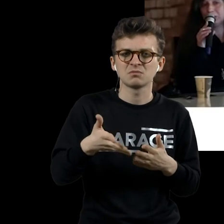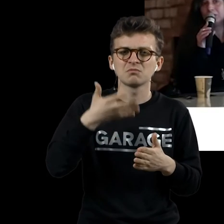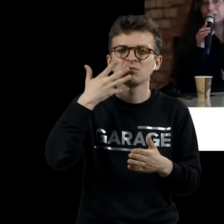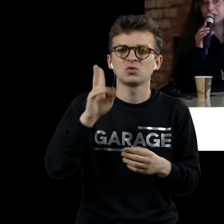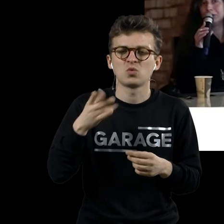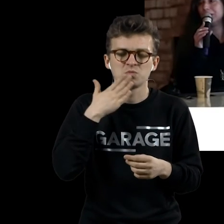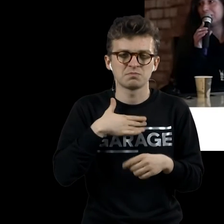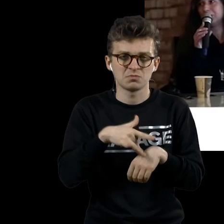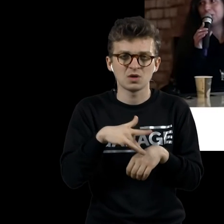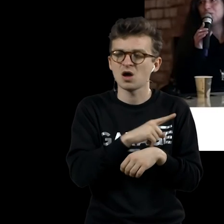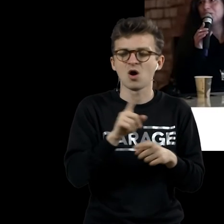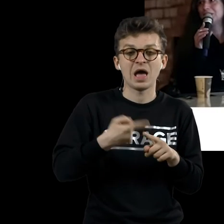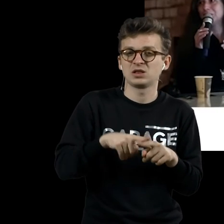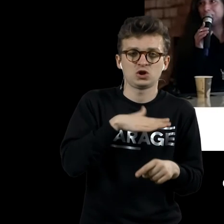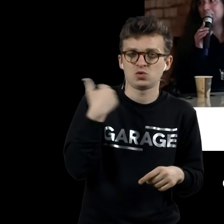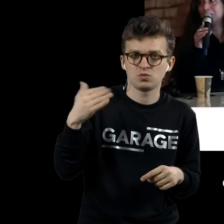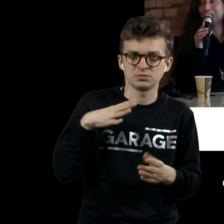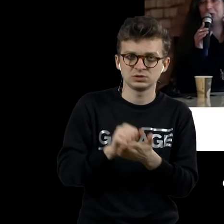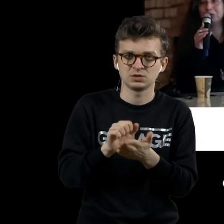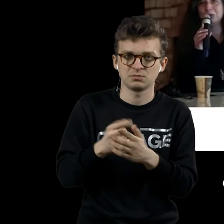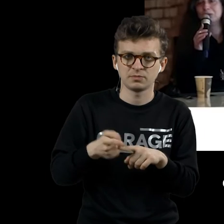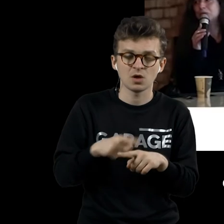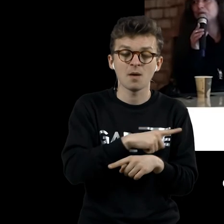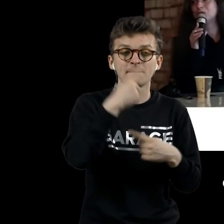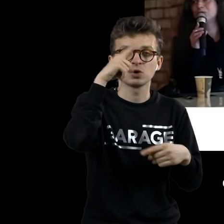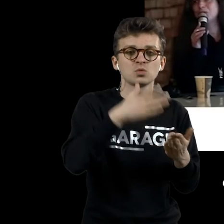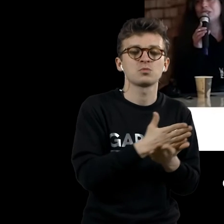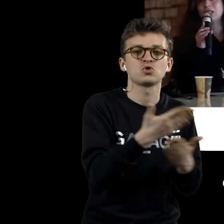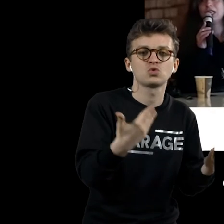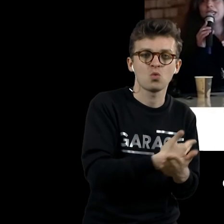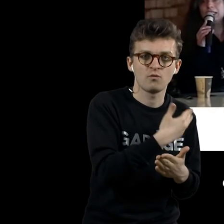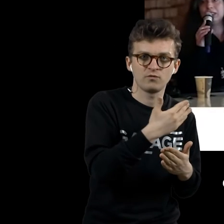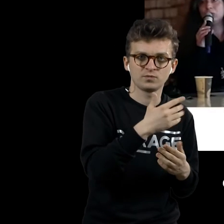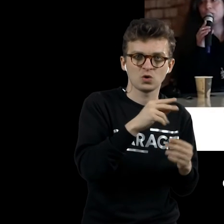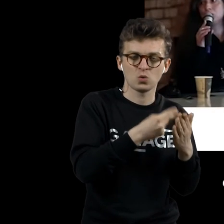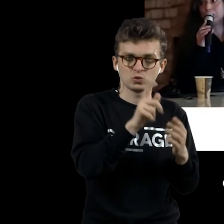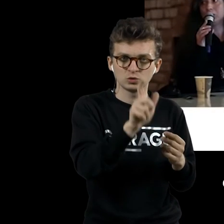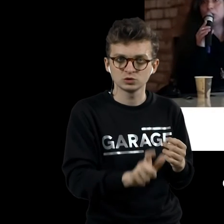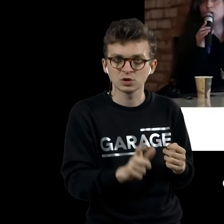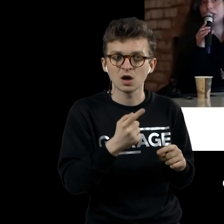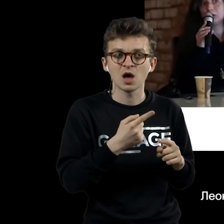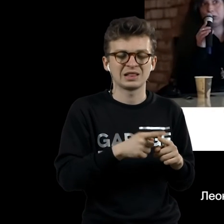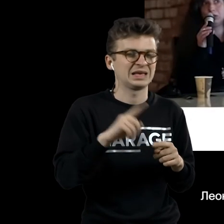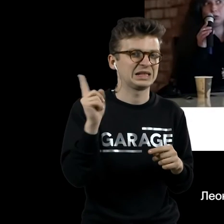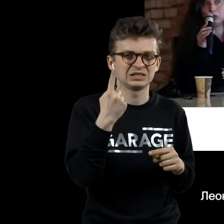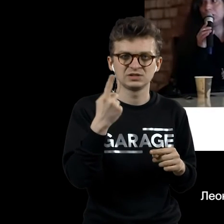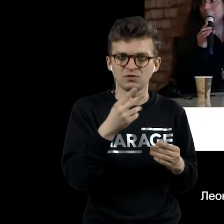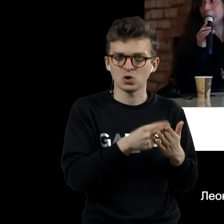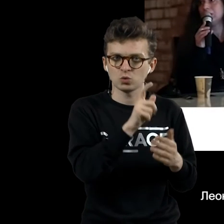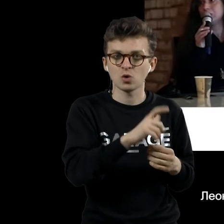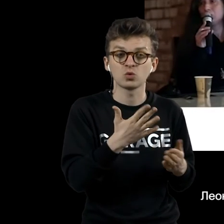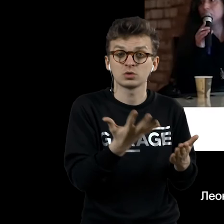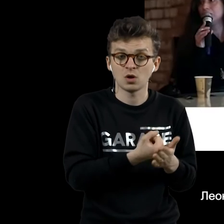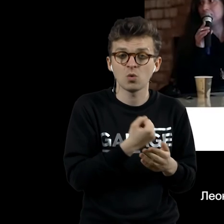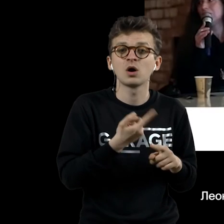скипидарным торчком. Он придумывает совершенно новую фигуру художника. И единственный художник в истории, которого он